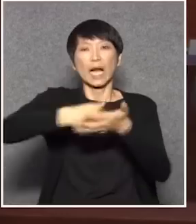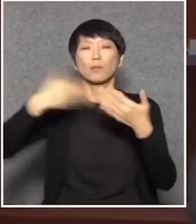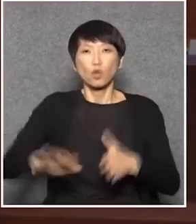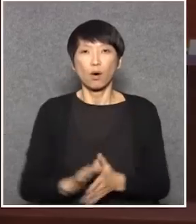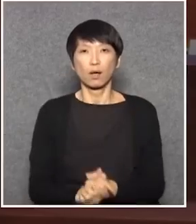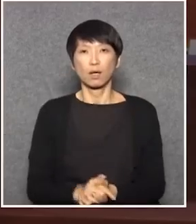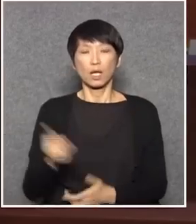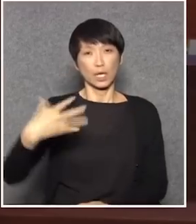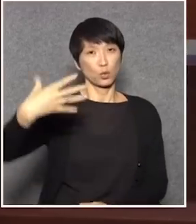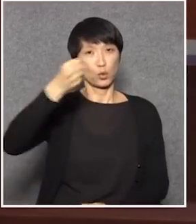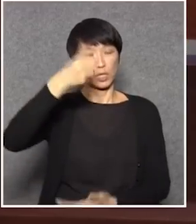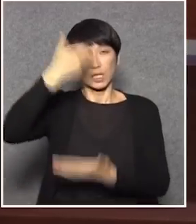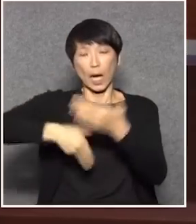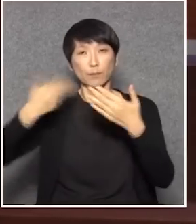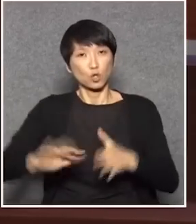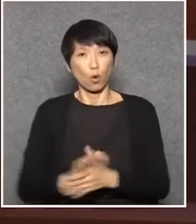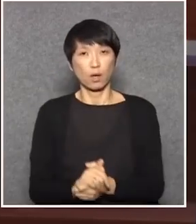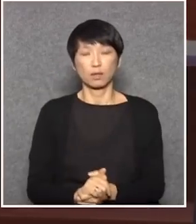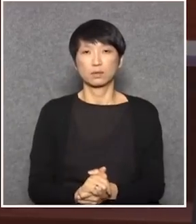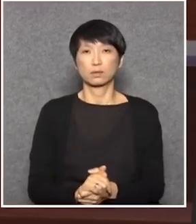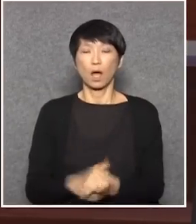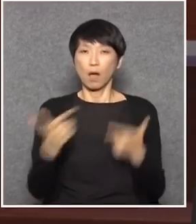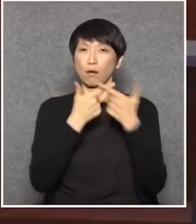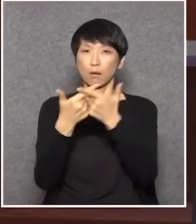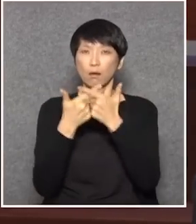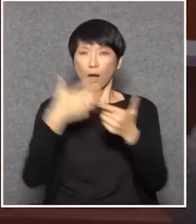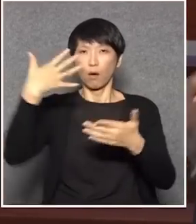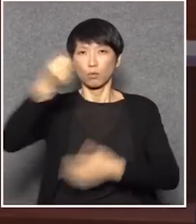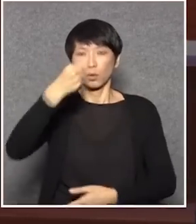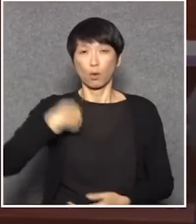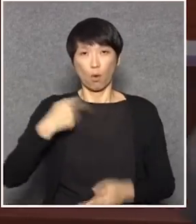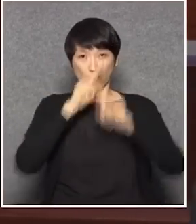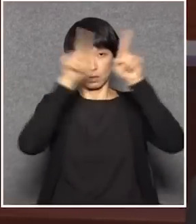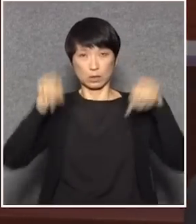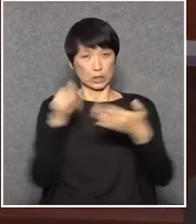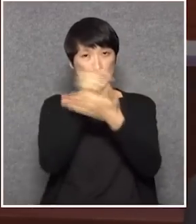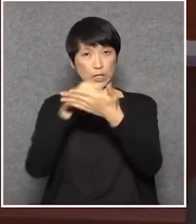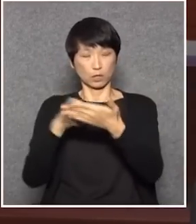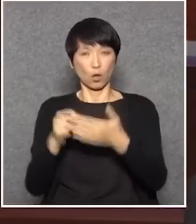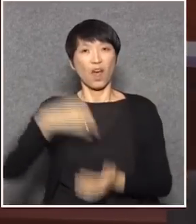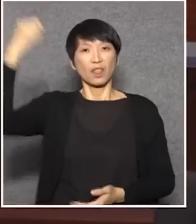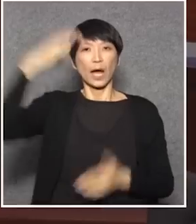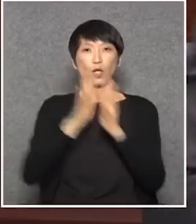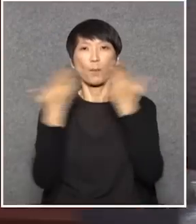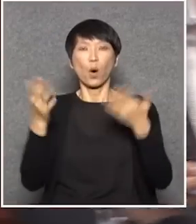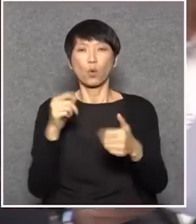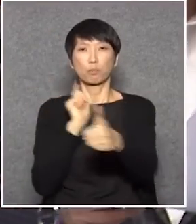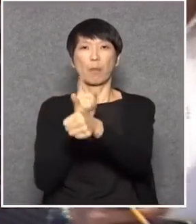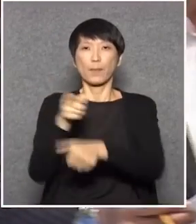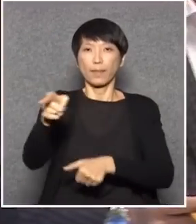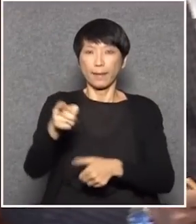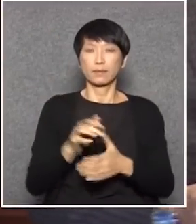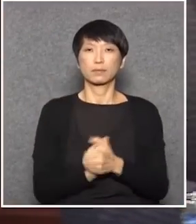都用你的權是不是?有沒有這個權我今天寫了一篇文你看看太陽報是不是?就是批判你的了